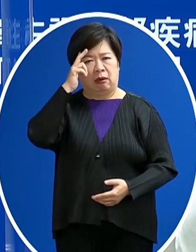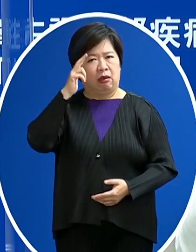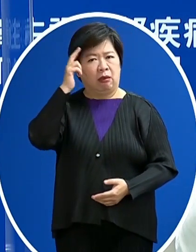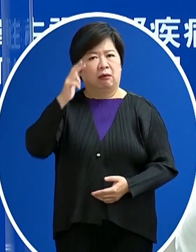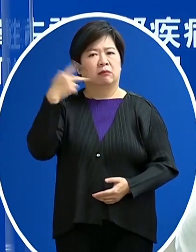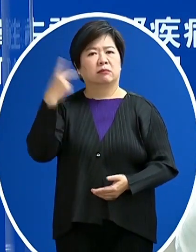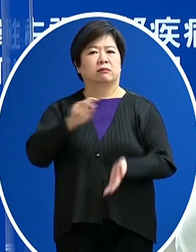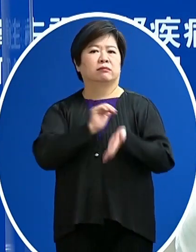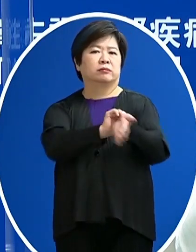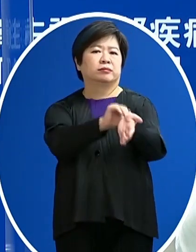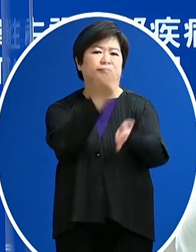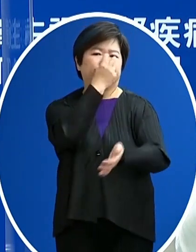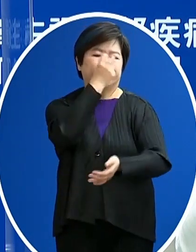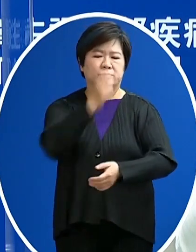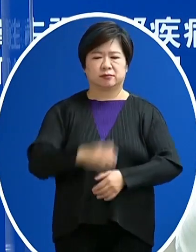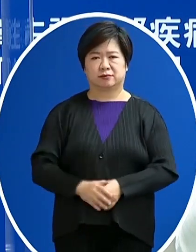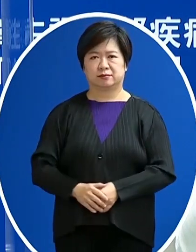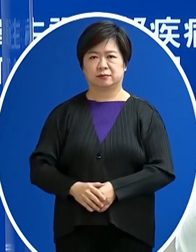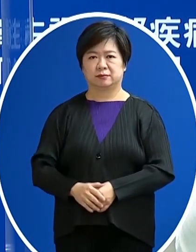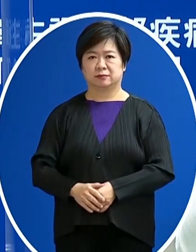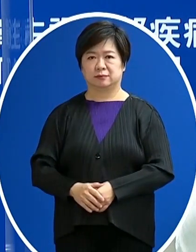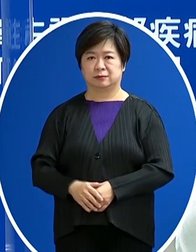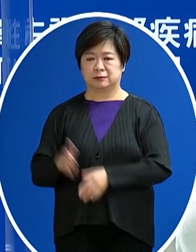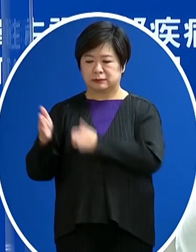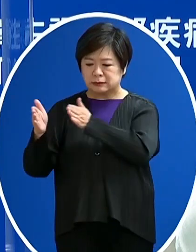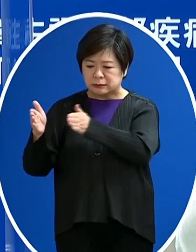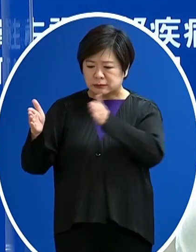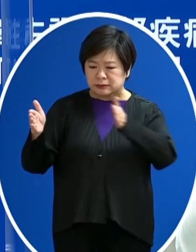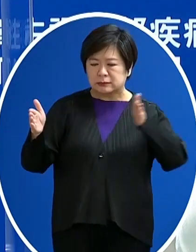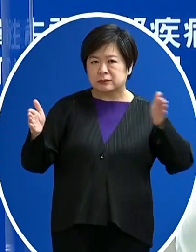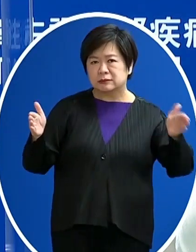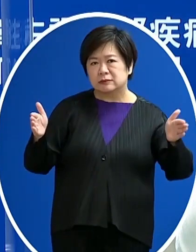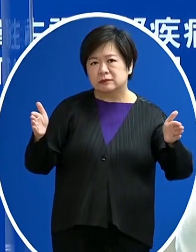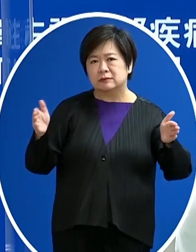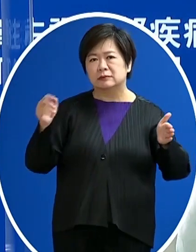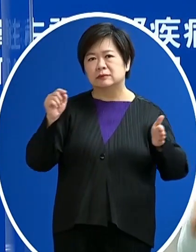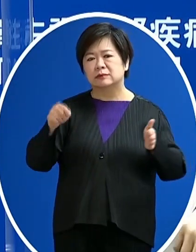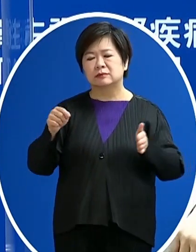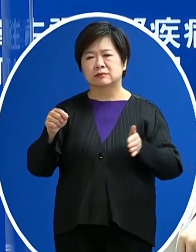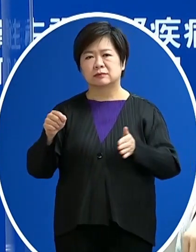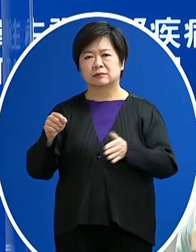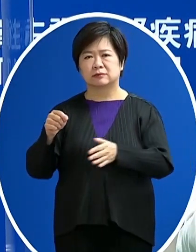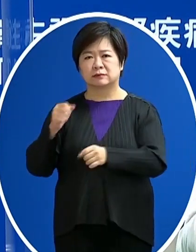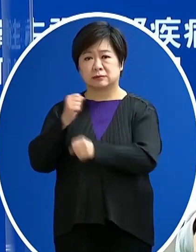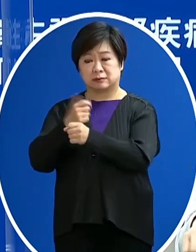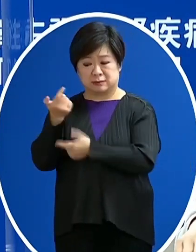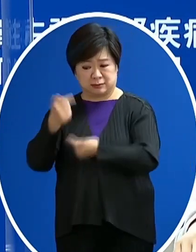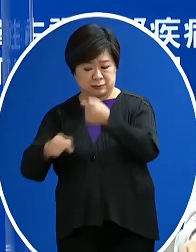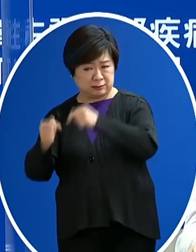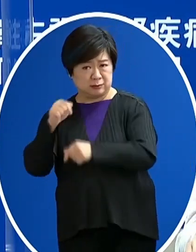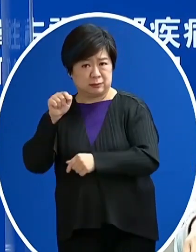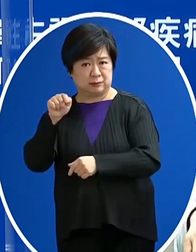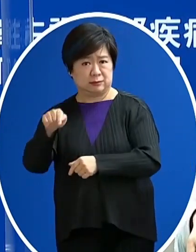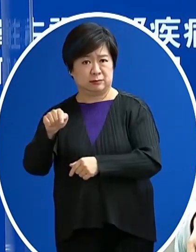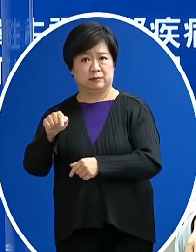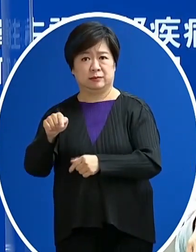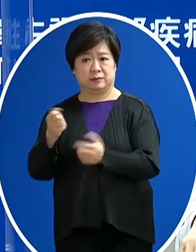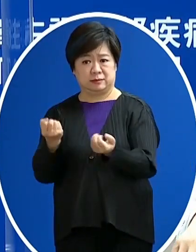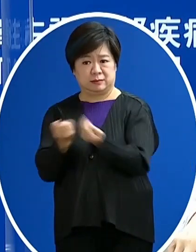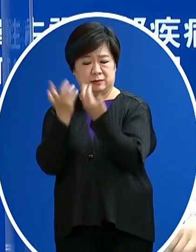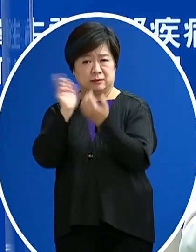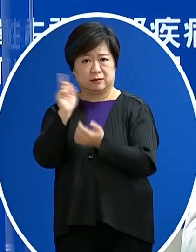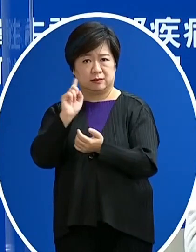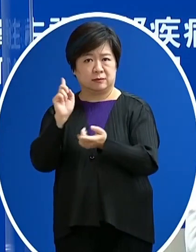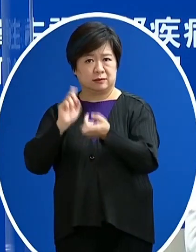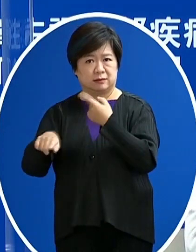相關的採檢所以說在這裡面 就是說做實驗裡面 他當然有任何的一個情況